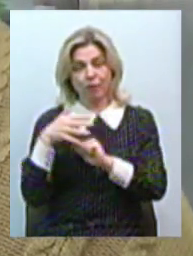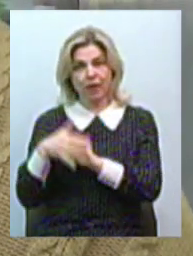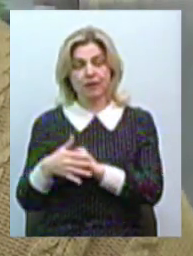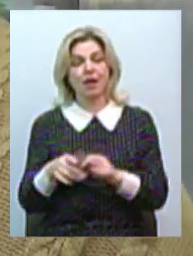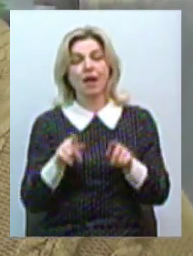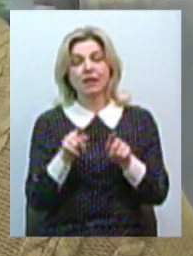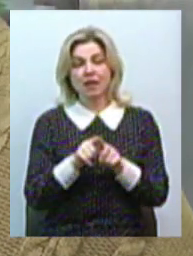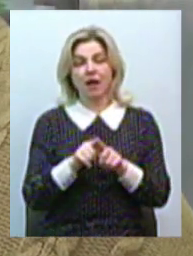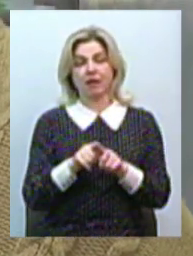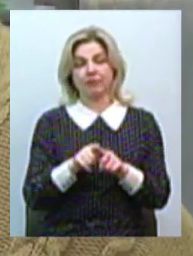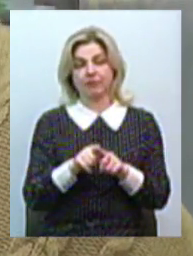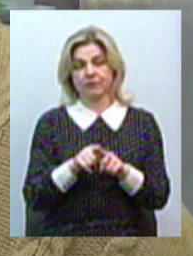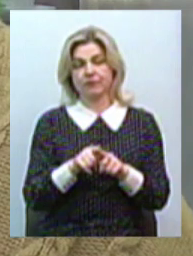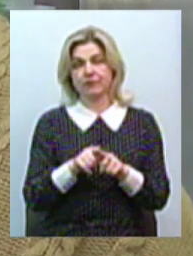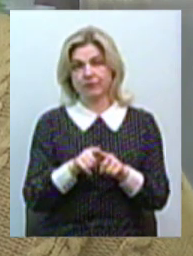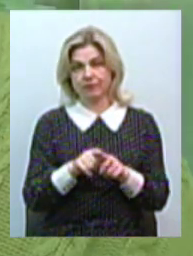перетинається з нами.